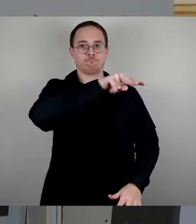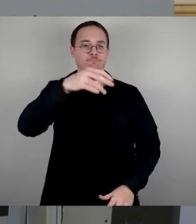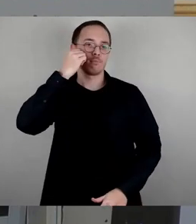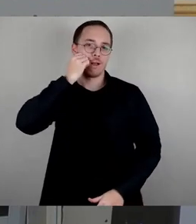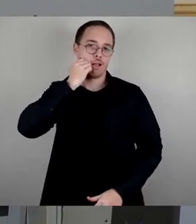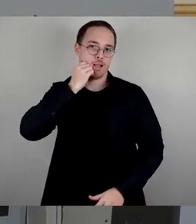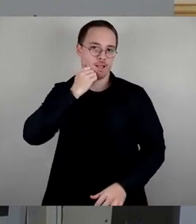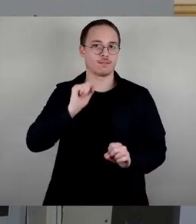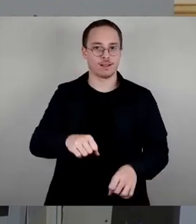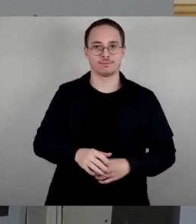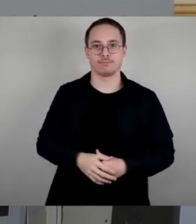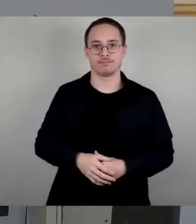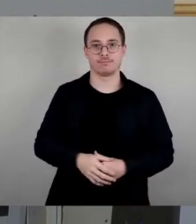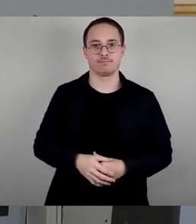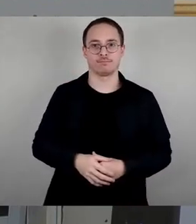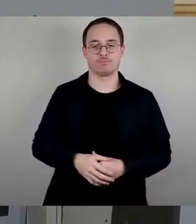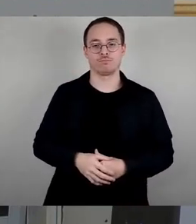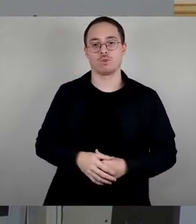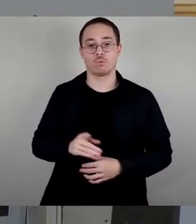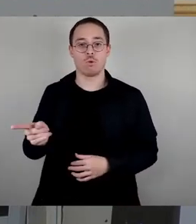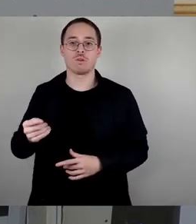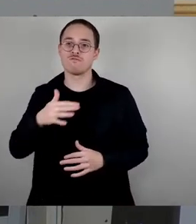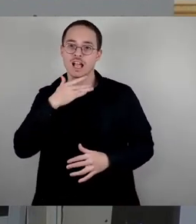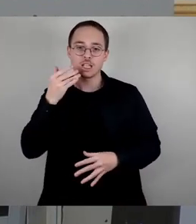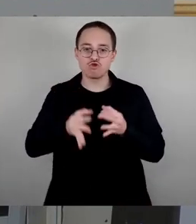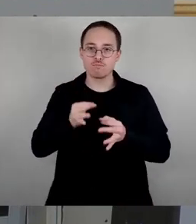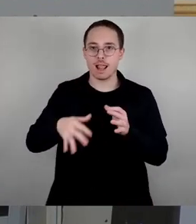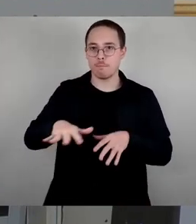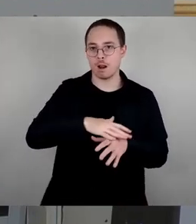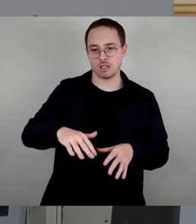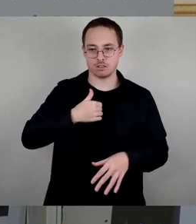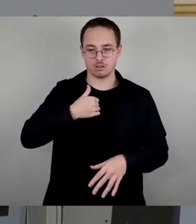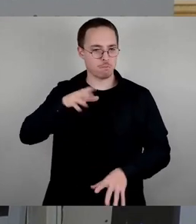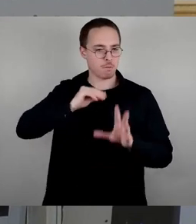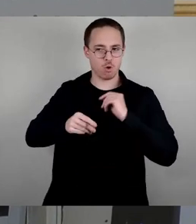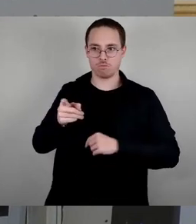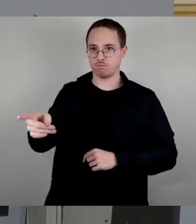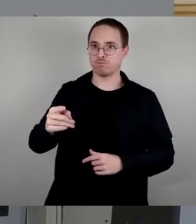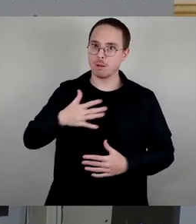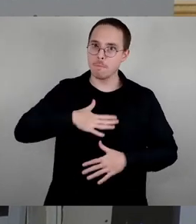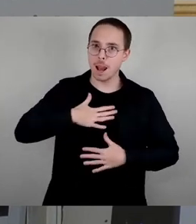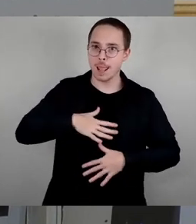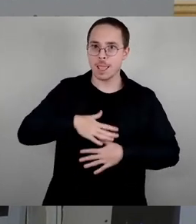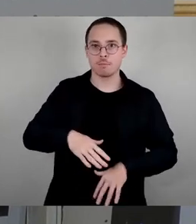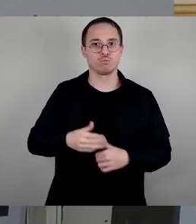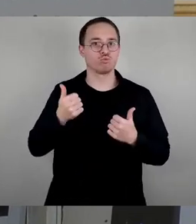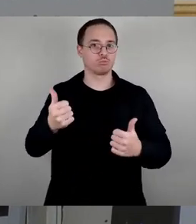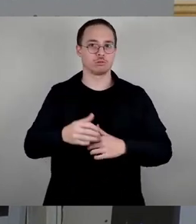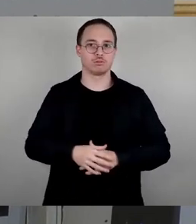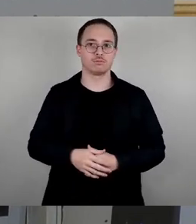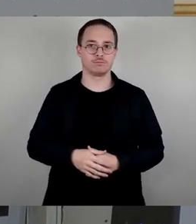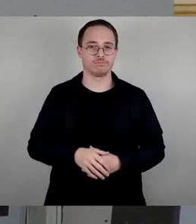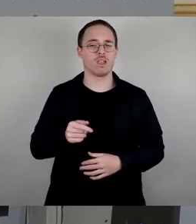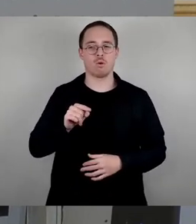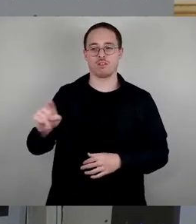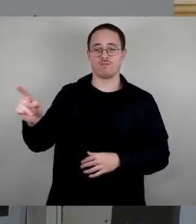das ist zumindest bei mir angekommen, erfreut sich einer sehr, sehr großen Beliebtheit. Und es ist nicht ganz so überfüllt, weil, wie